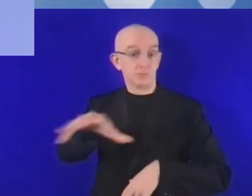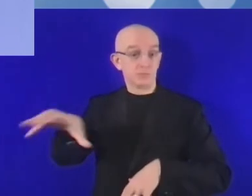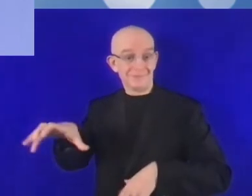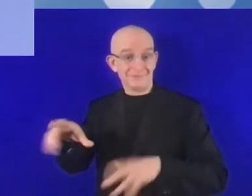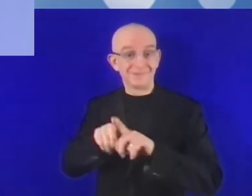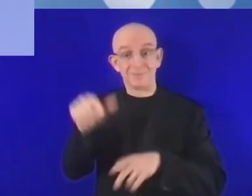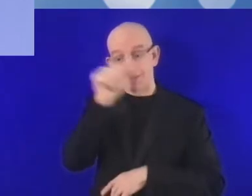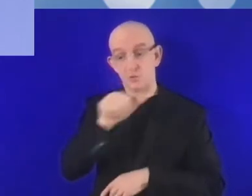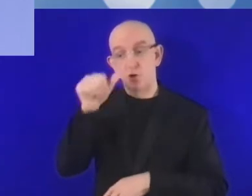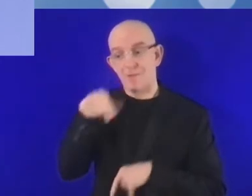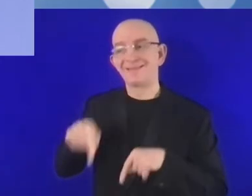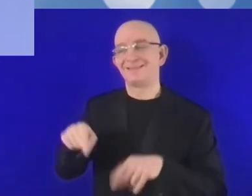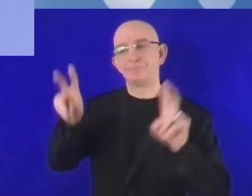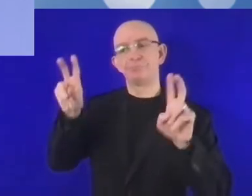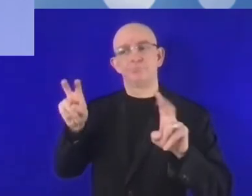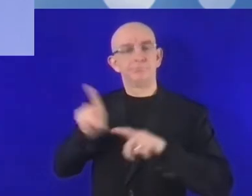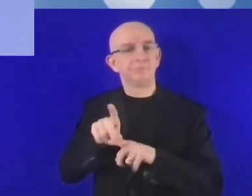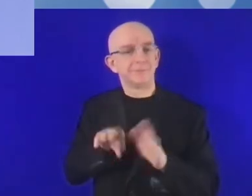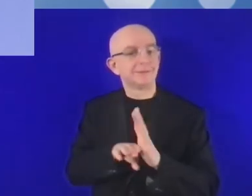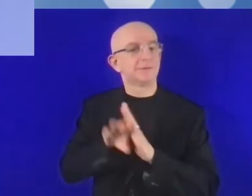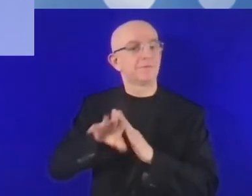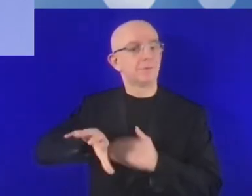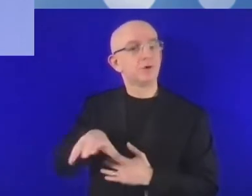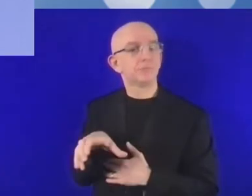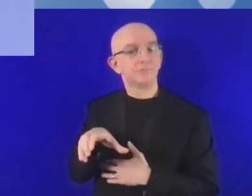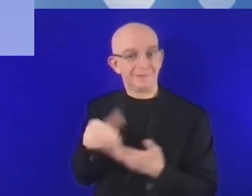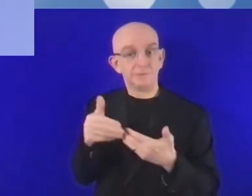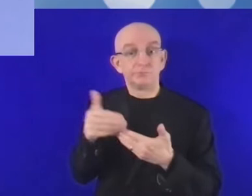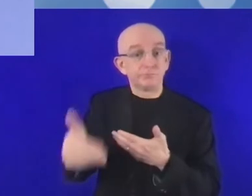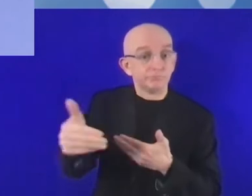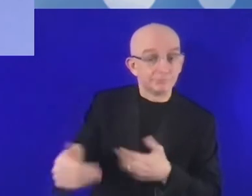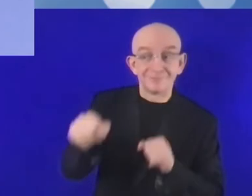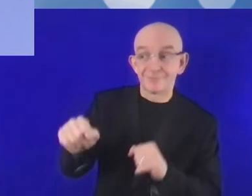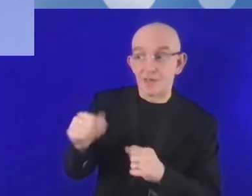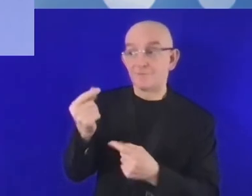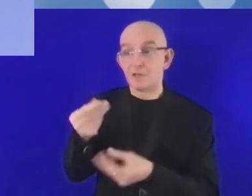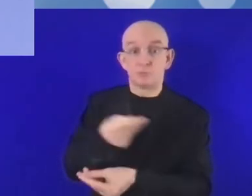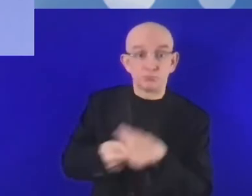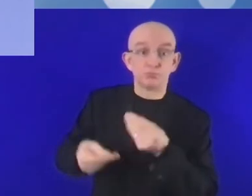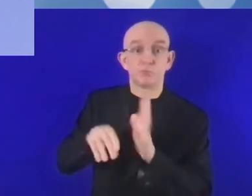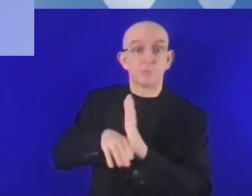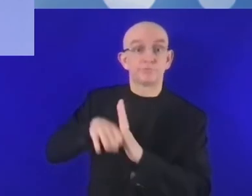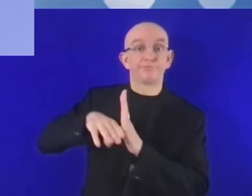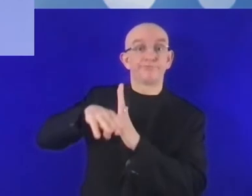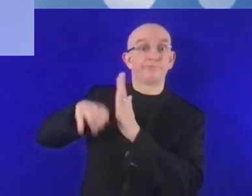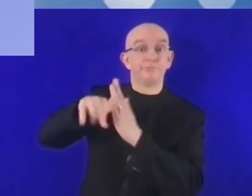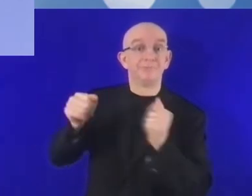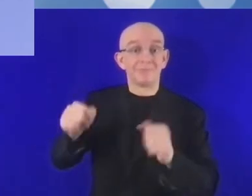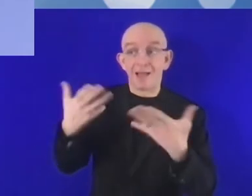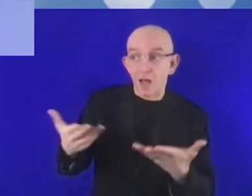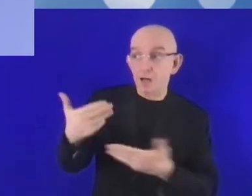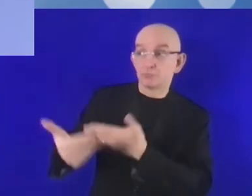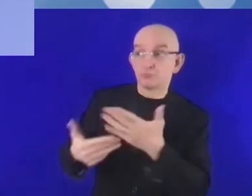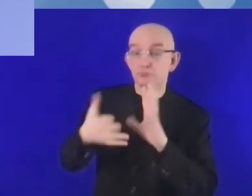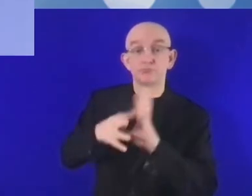do infrastruktury, do finansów i innych aspektów koniecznych,